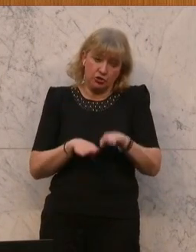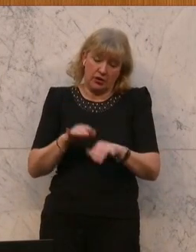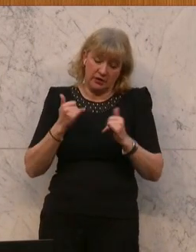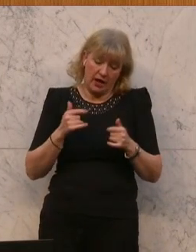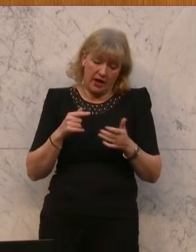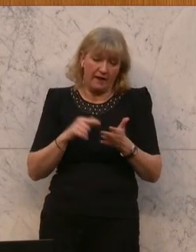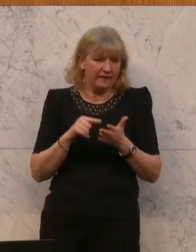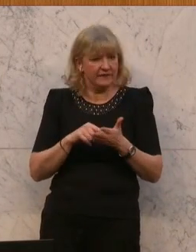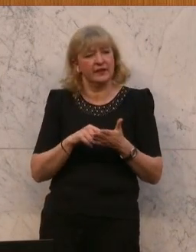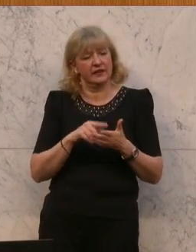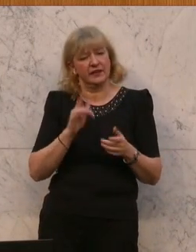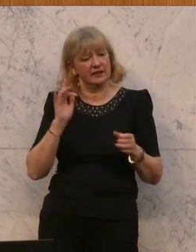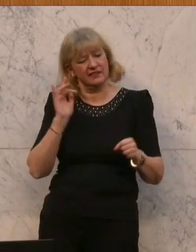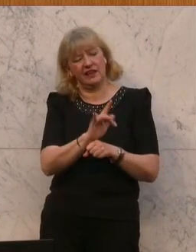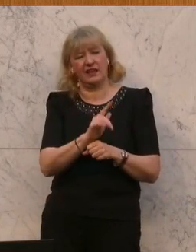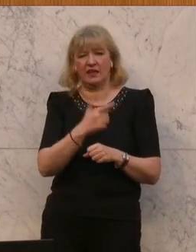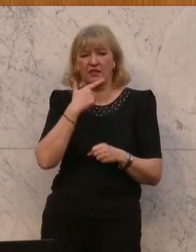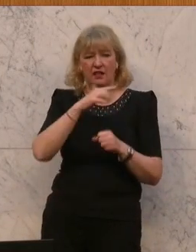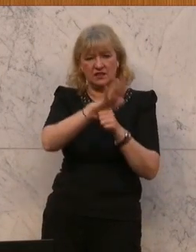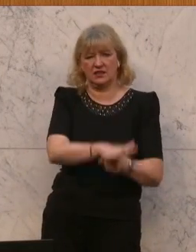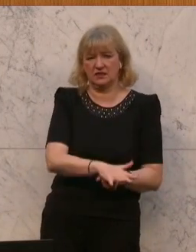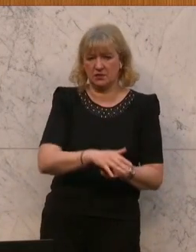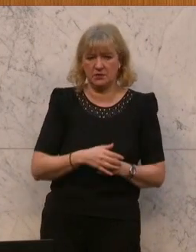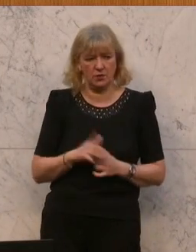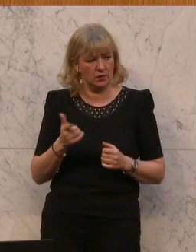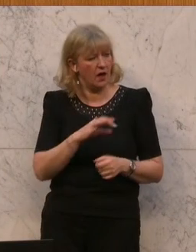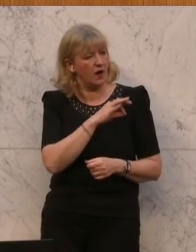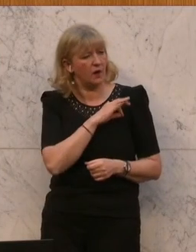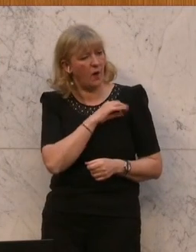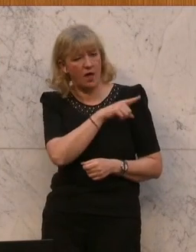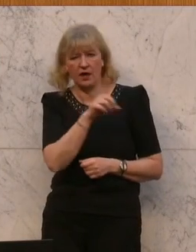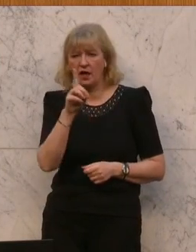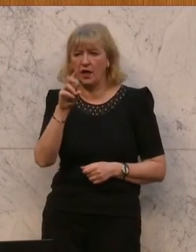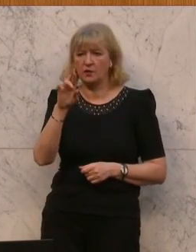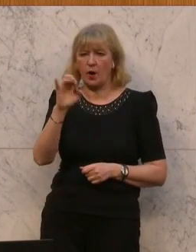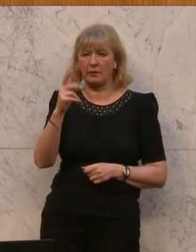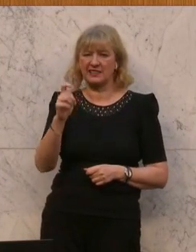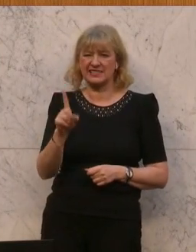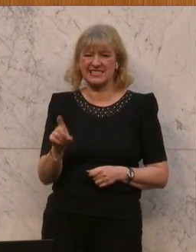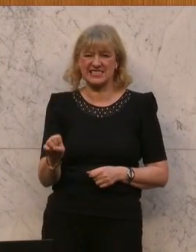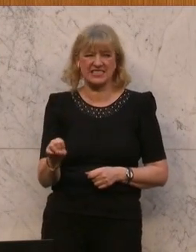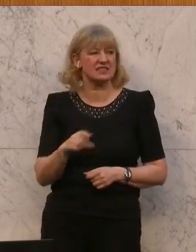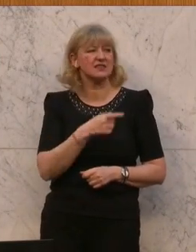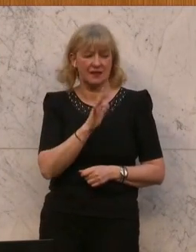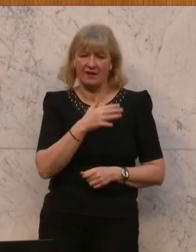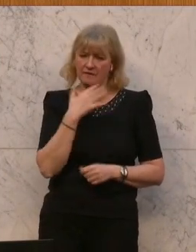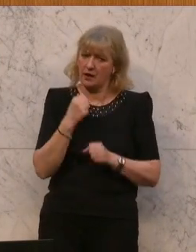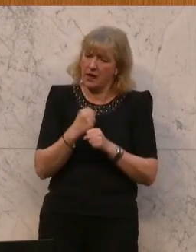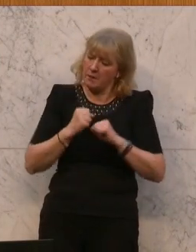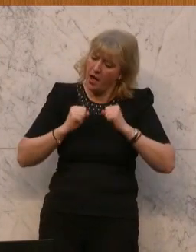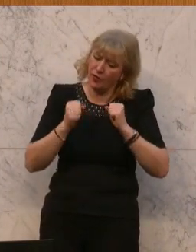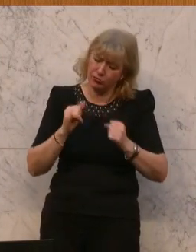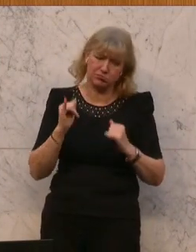Altersdiskriminierung. Und ja, ich glaube, der Kollege Trobitz hat da wirklich unendlich viel dazu getan und